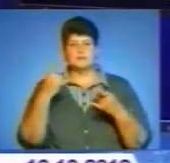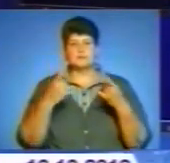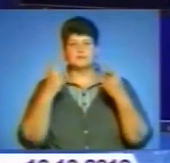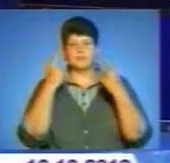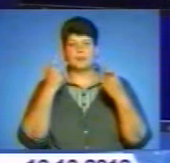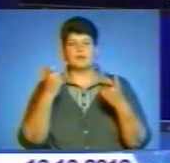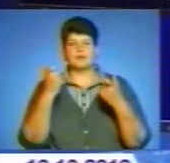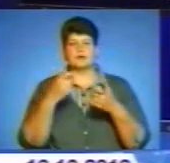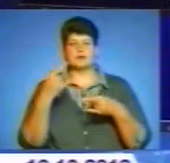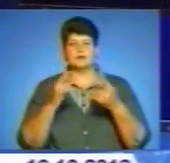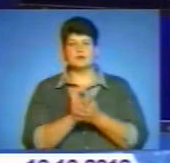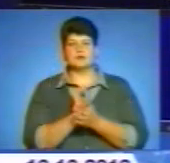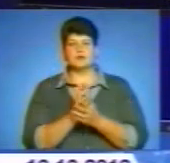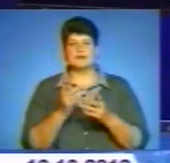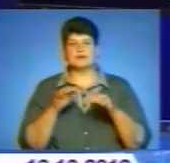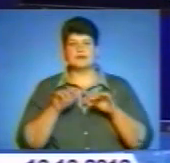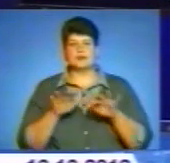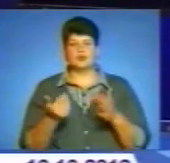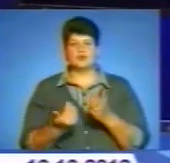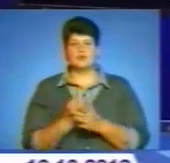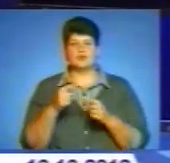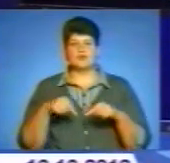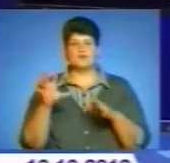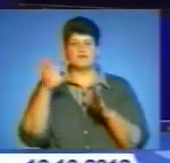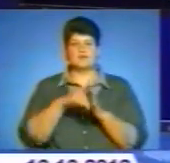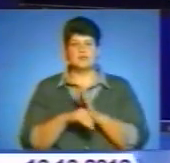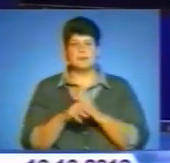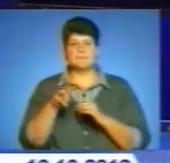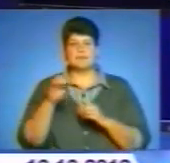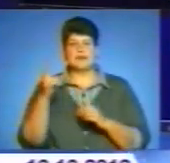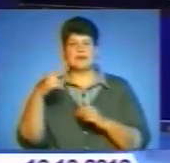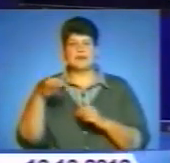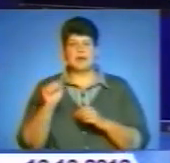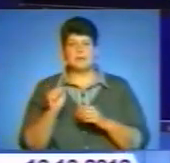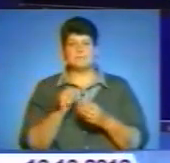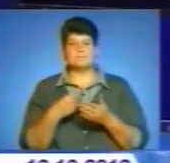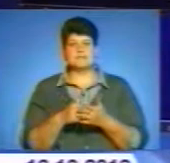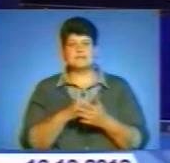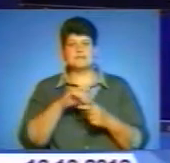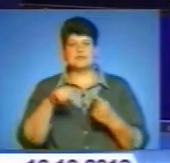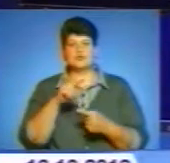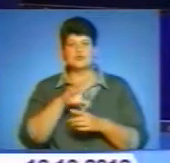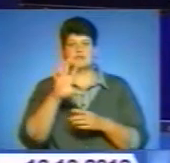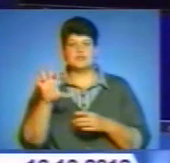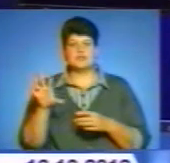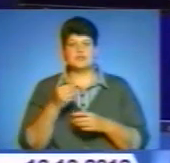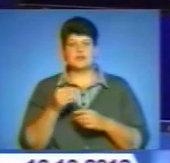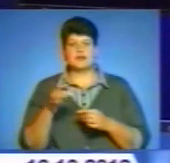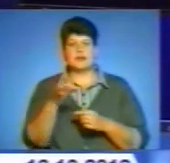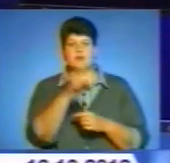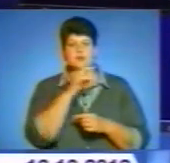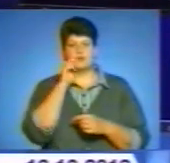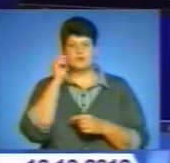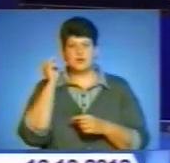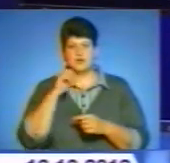телевізійної, видавничої, рекламної та інформаційної діяльності. До нової організації увійшли представники медіабізнесу з усіх регіонів України.